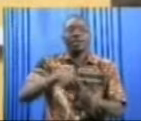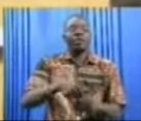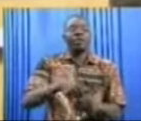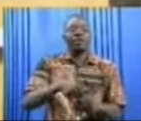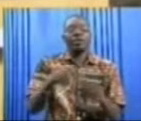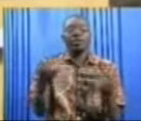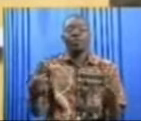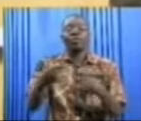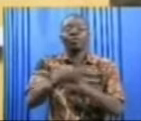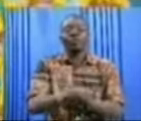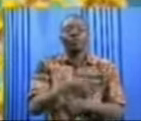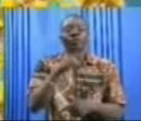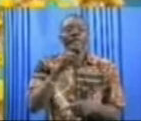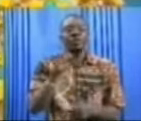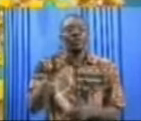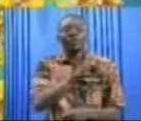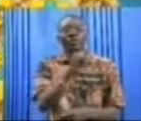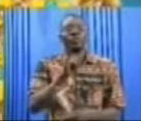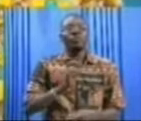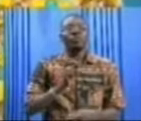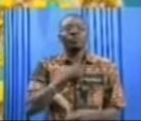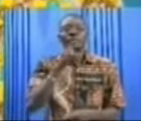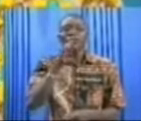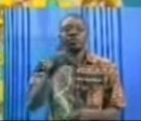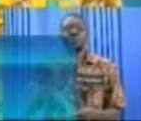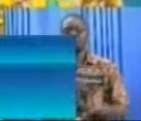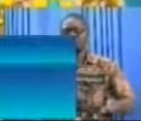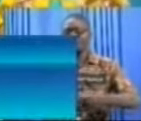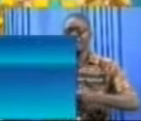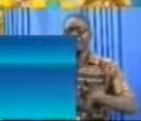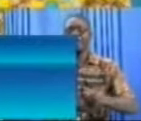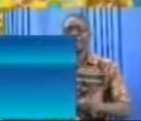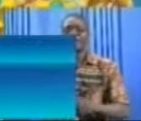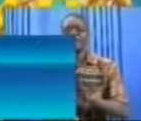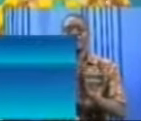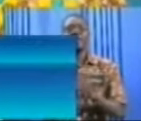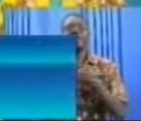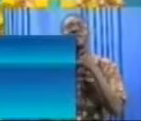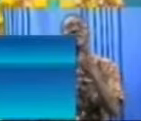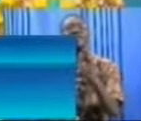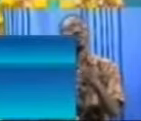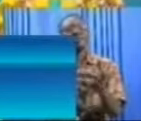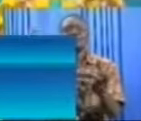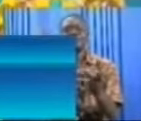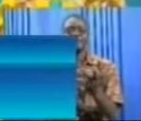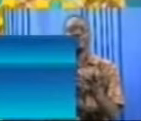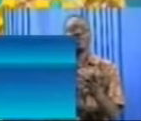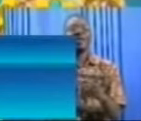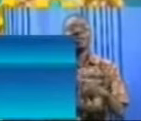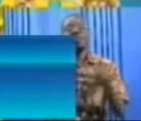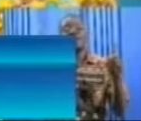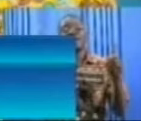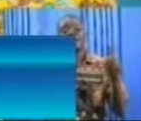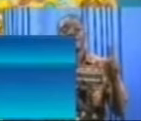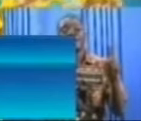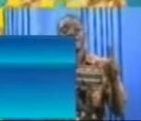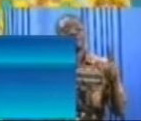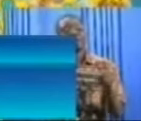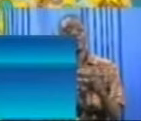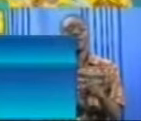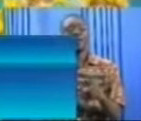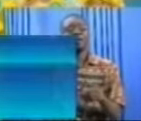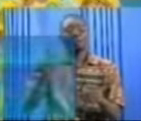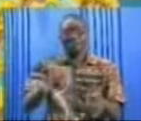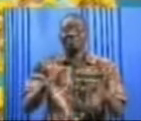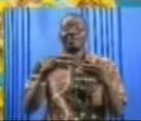franchement, nous avons dit que nous sommes mieux nantis pour diriger vraiment, on ne dirait pas parfaitement, mais en tout cas de façon consentielle ou bien